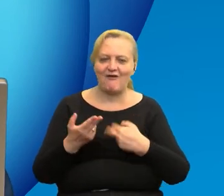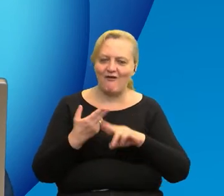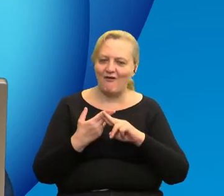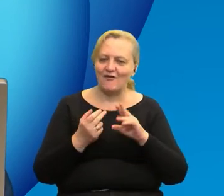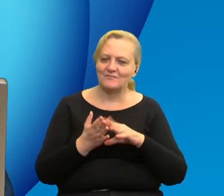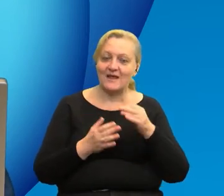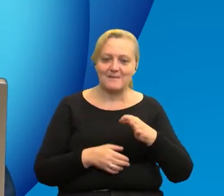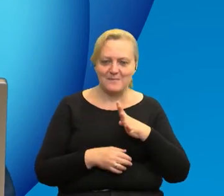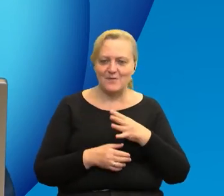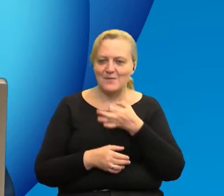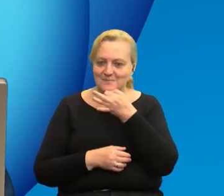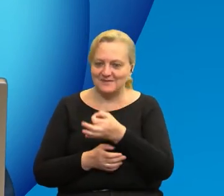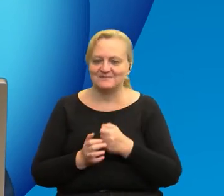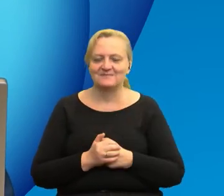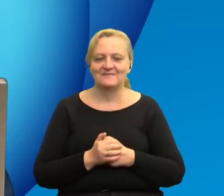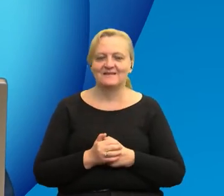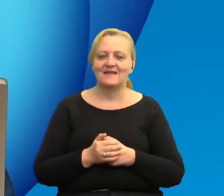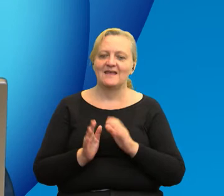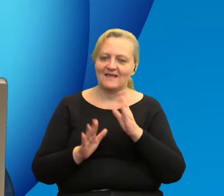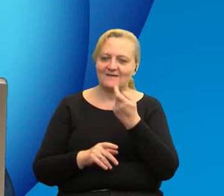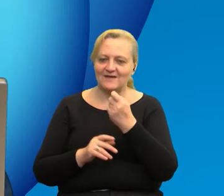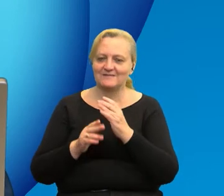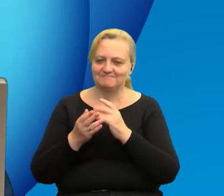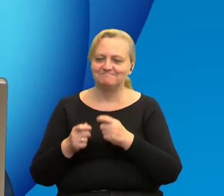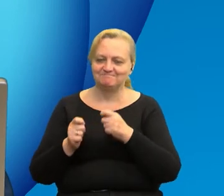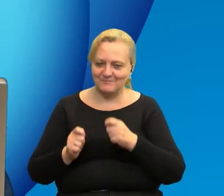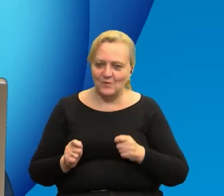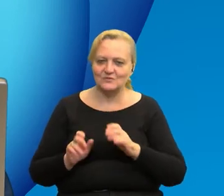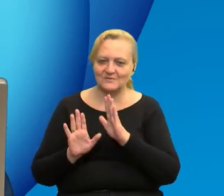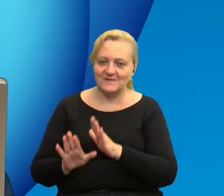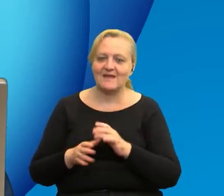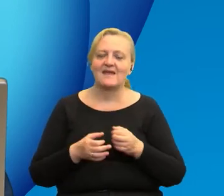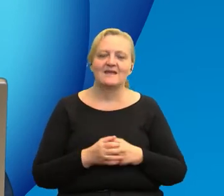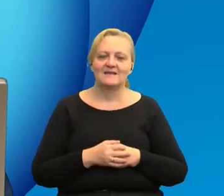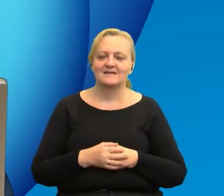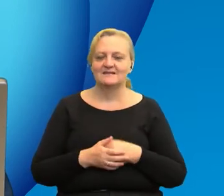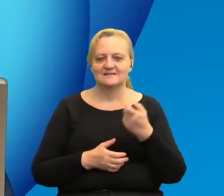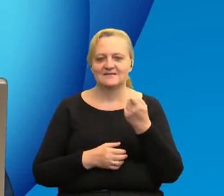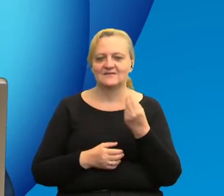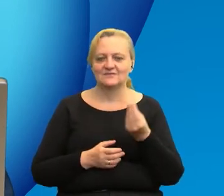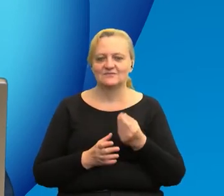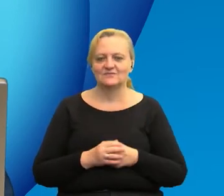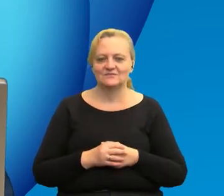na zadane pytania. Żegnamy się na chwilę i za chwilkę również